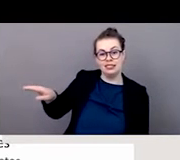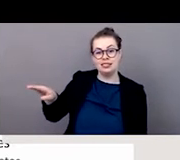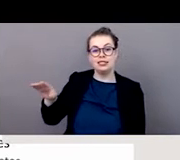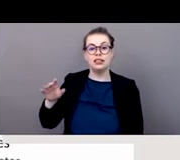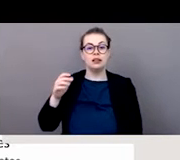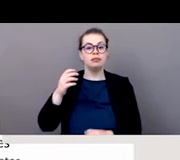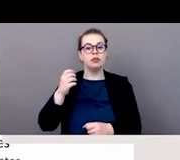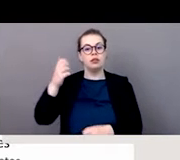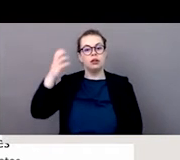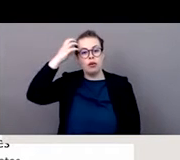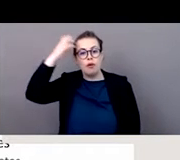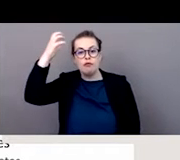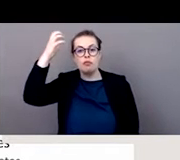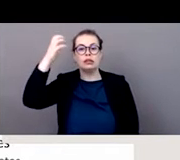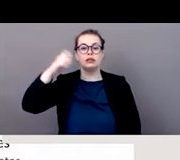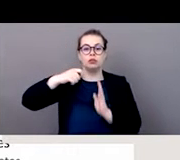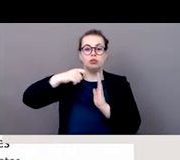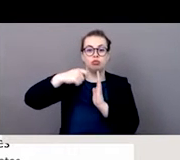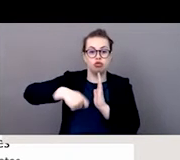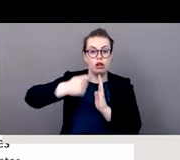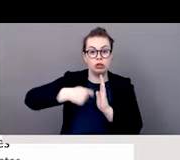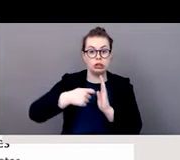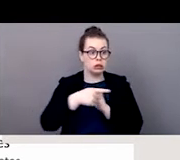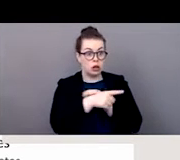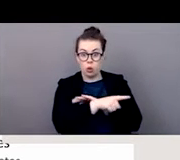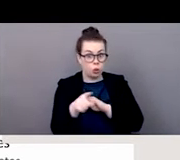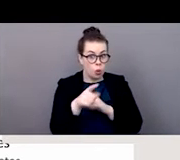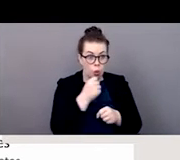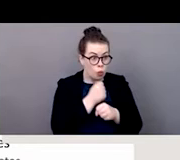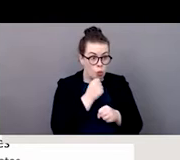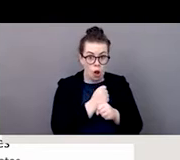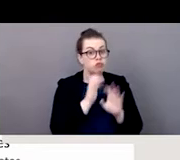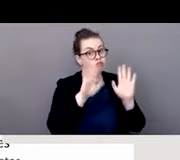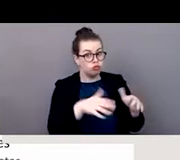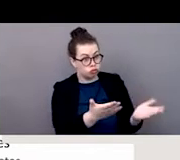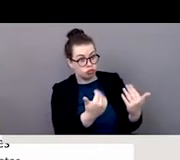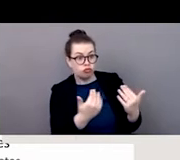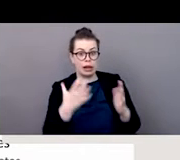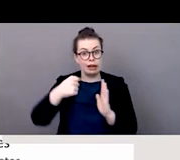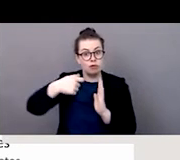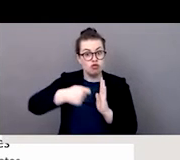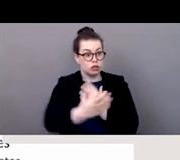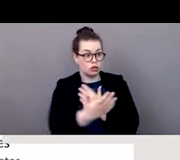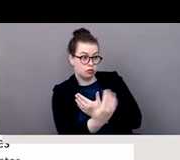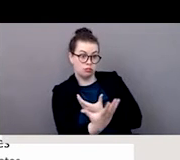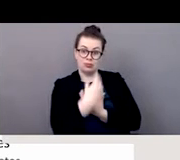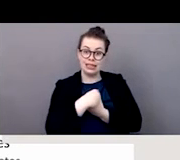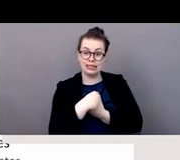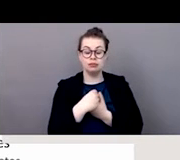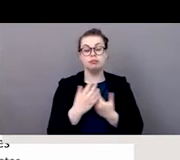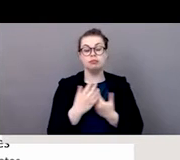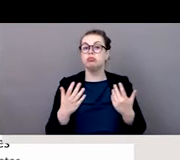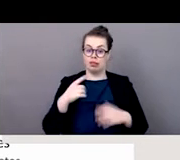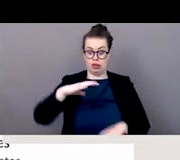et là, c'est pour la peine de souligner également que plusieurs chemins, opportunités du chômage ont été aussi offertes dans plusieurs